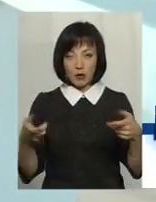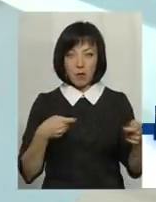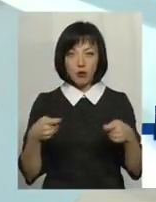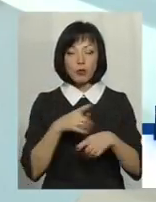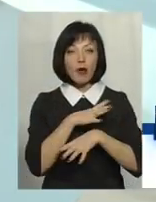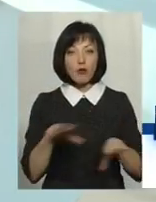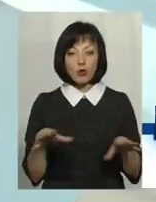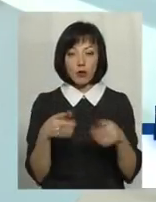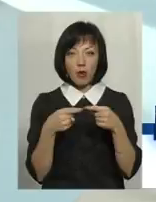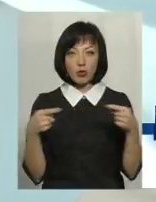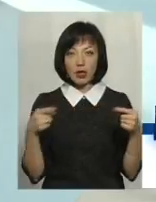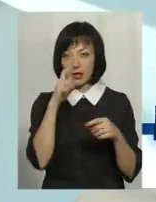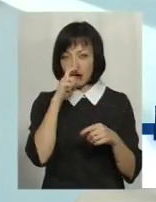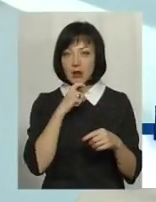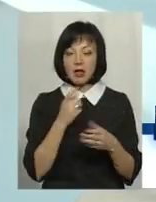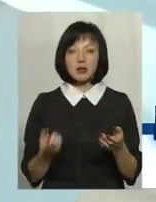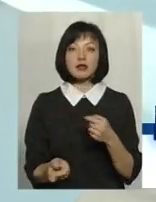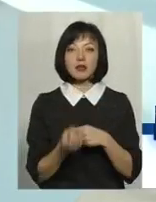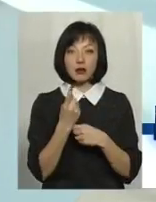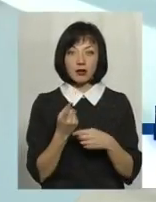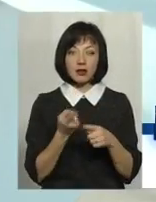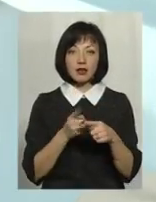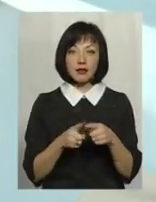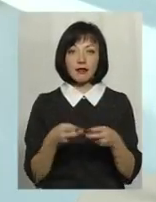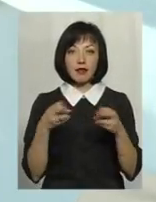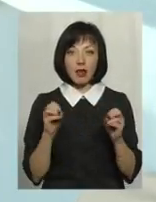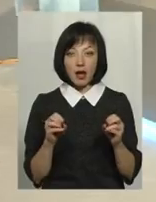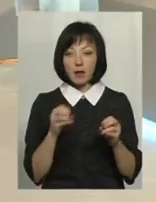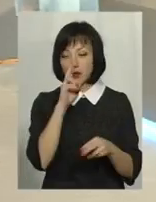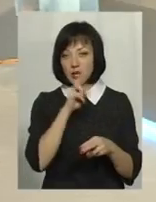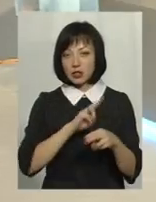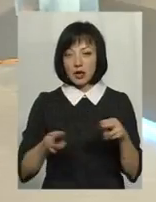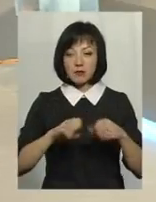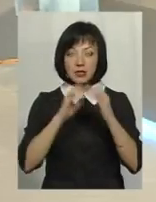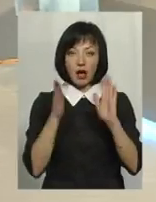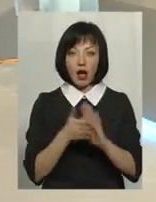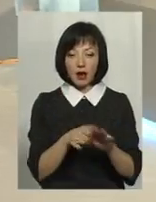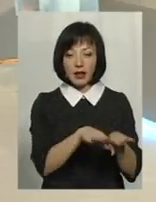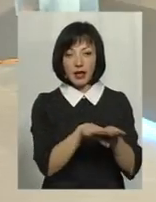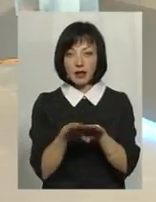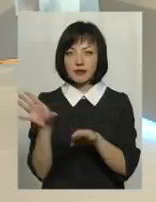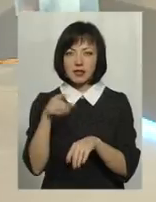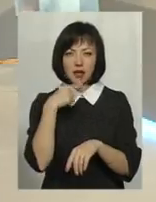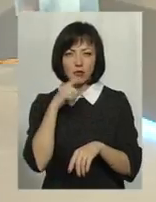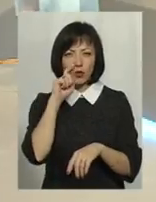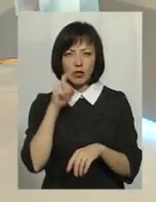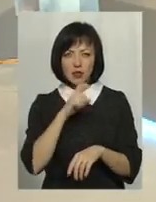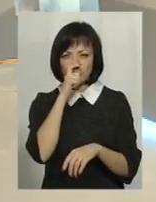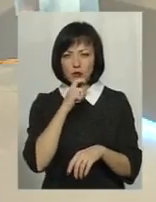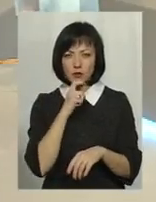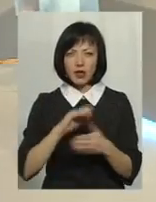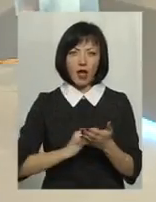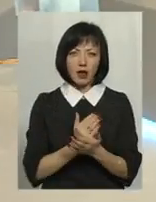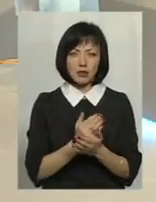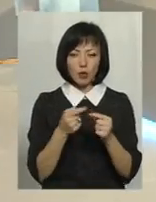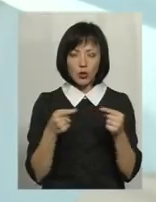не було, щоб продукція непонятно яка, непонятно де вона знаходиться. Тому що ми тоді втрачаємо загальний рентинг. Всі кажуть, та на Україні, там незрозуміла якість